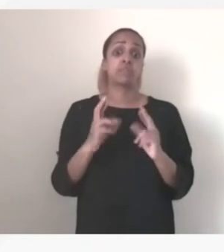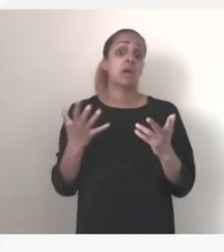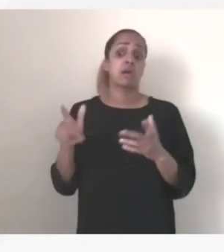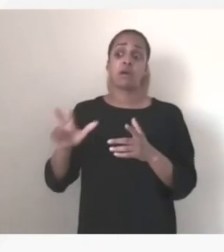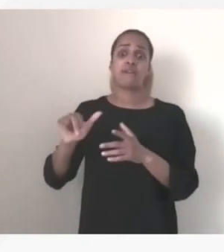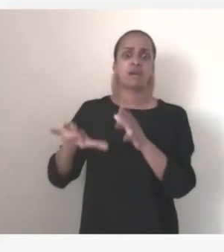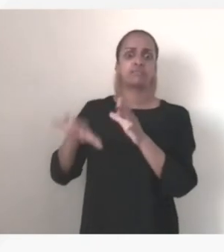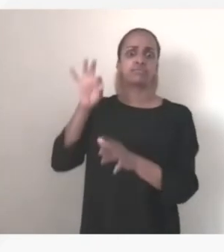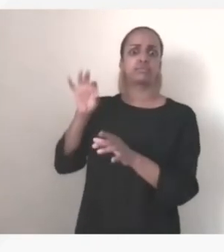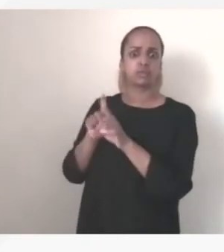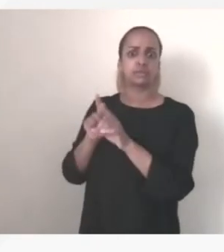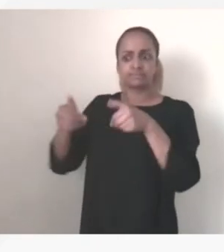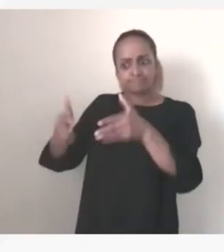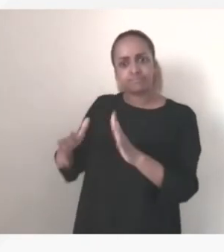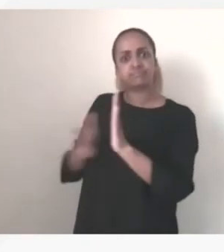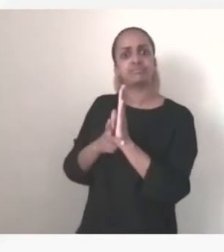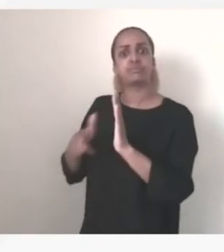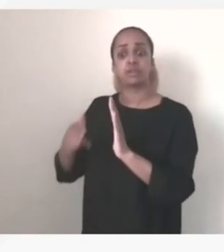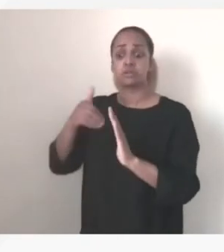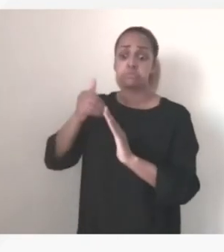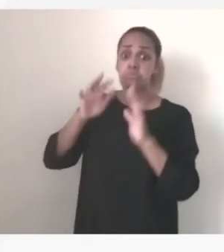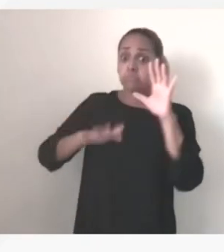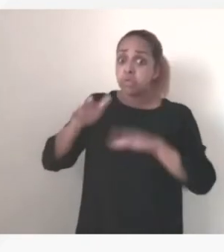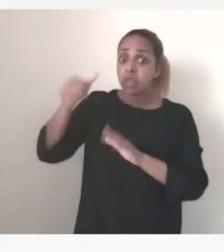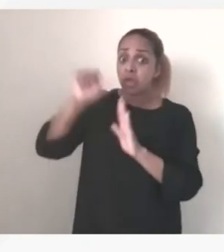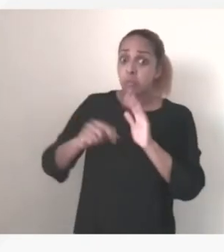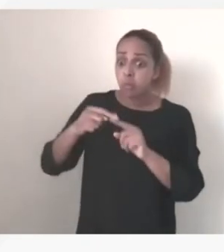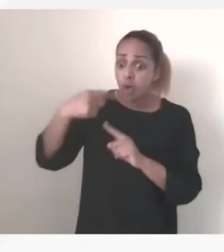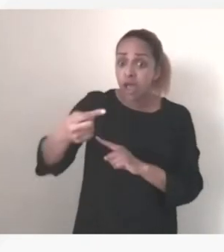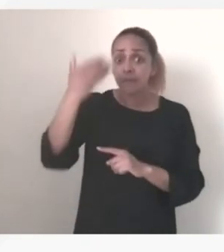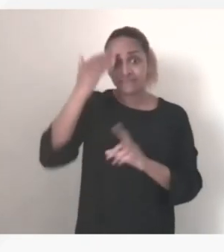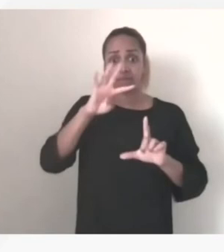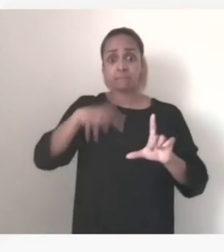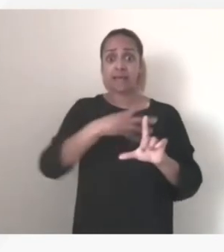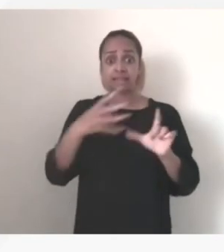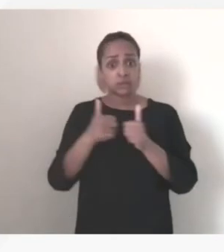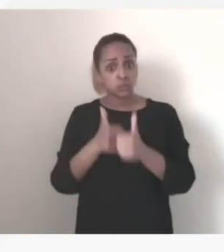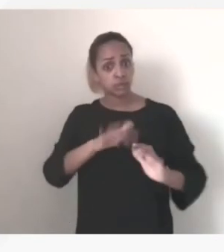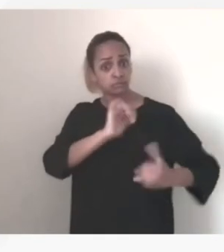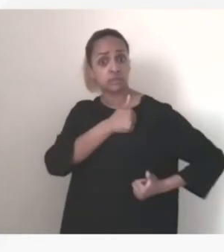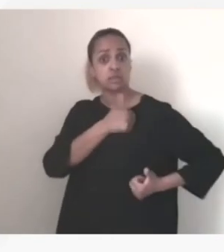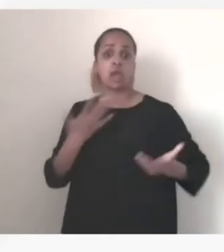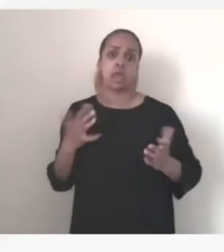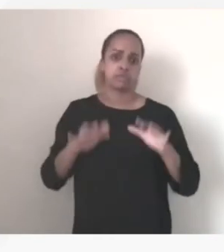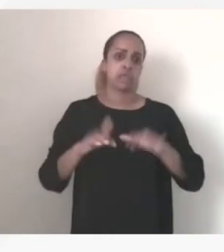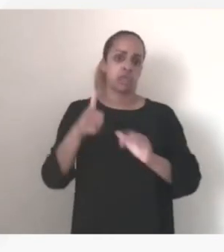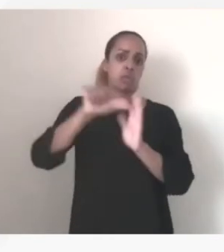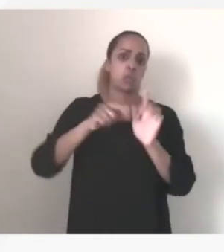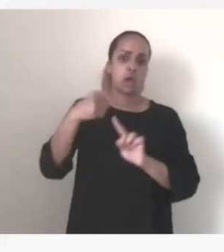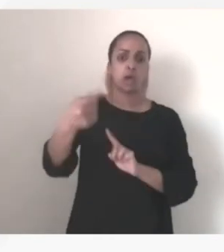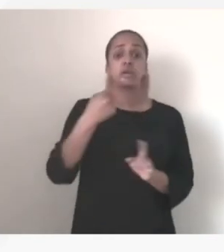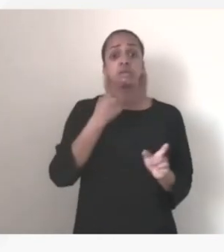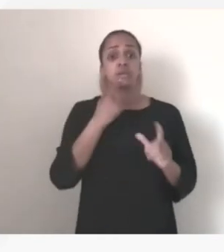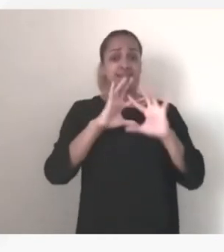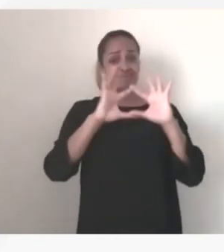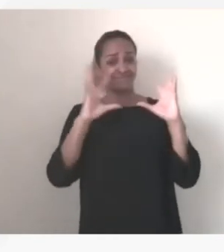peut-être d'ici un mois si le calendrier est tenu donc je crois qu'on a vraiment tous ces éléments là que je viens de